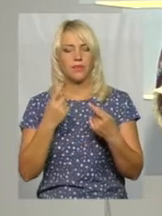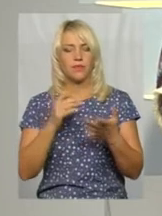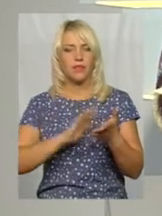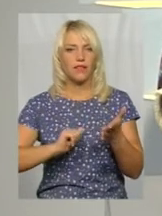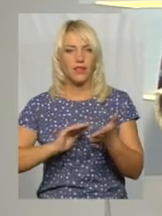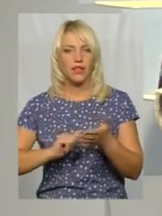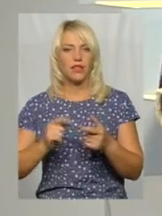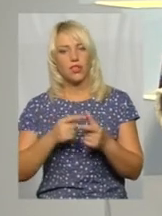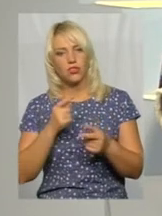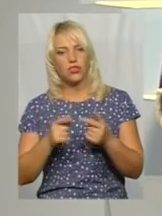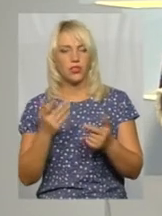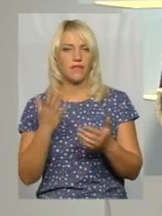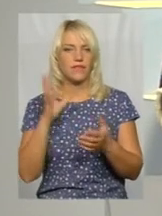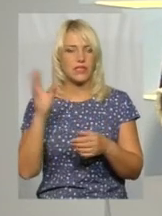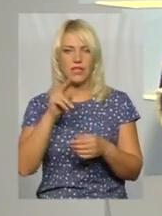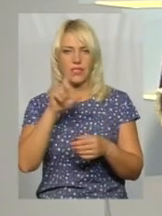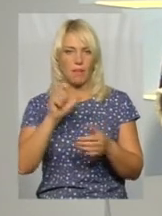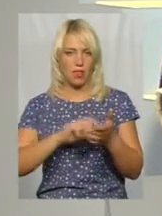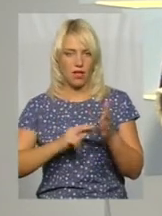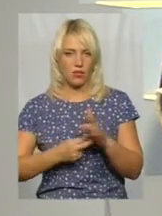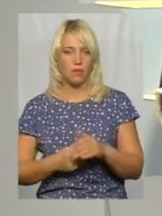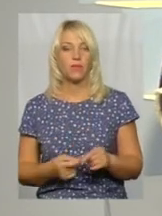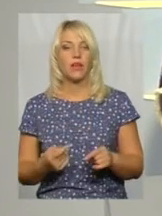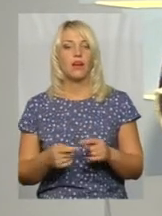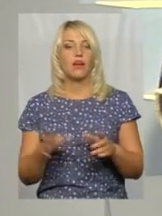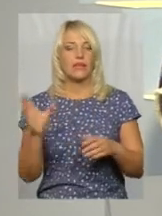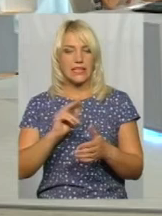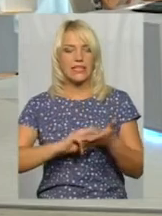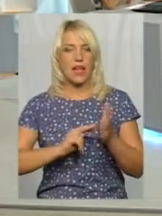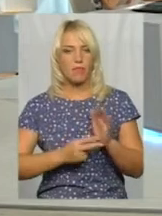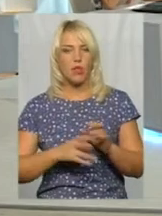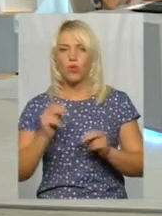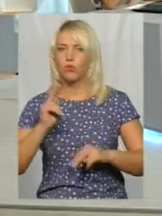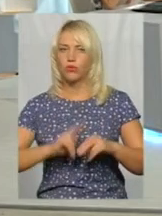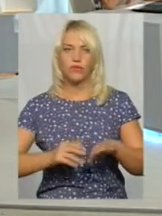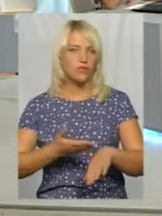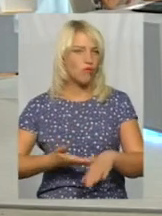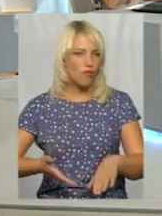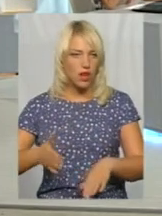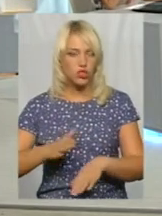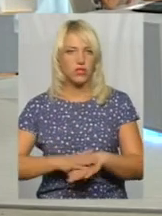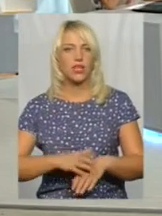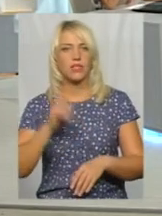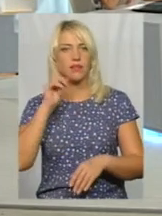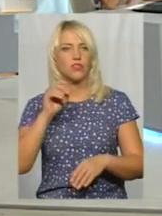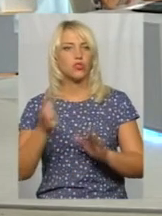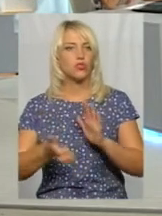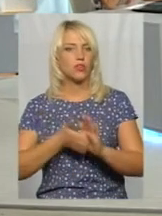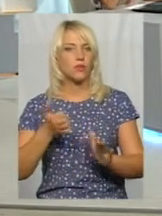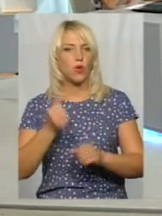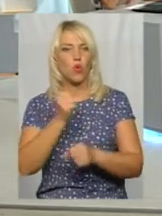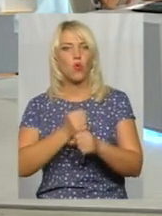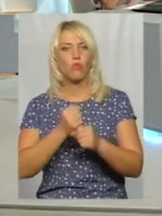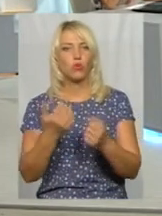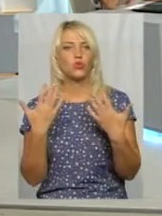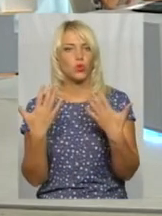зараз за планом? Все йде за планом, але будівництво важке, бо ви знаєте, що в нас брак робочих рук, все ж таки,